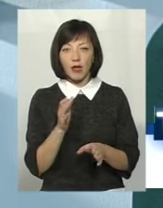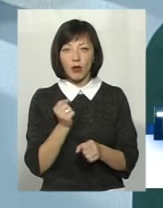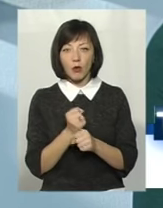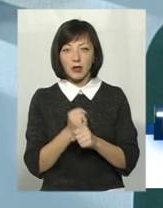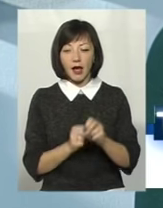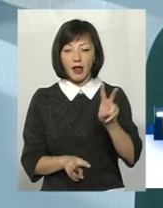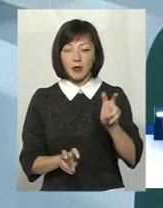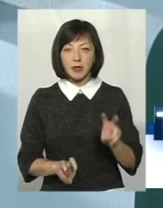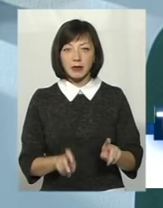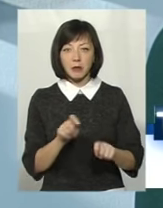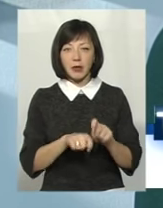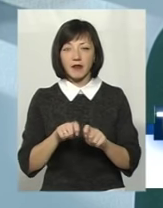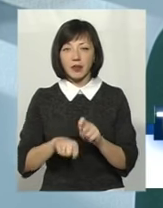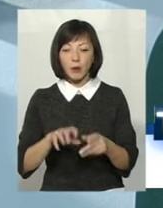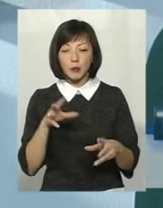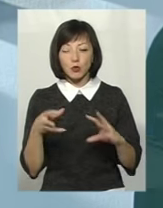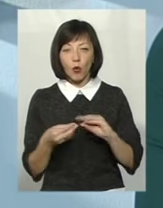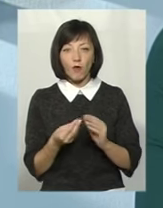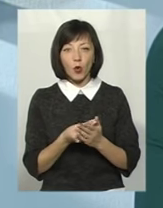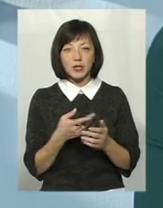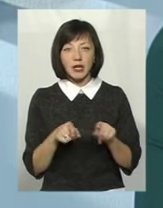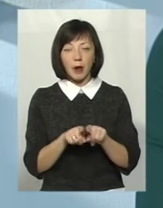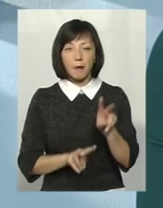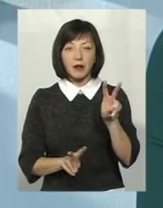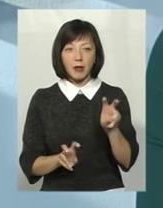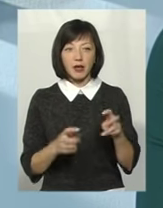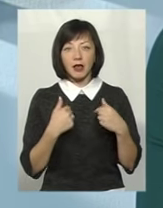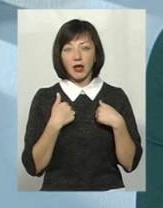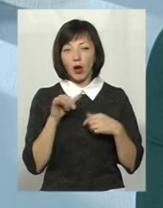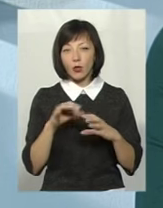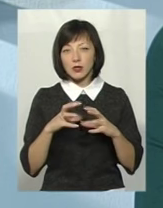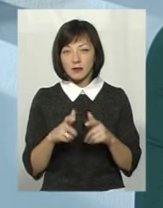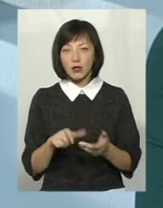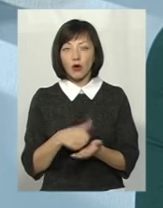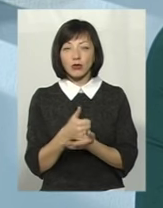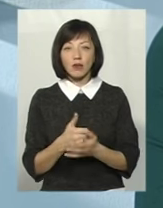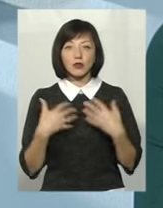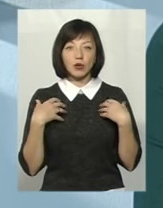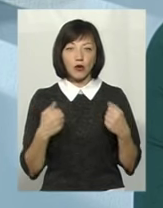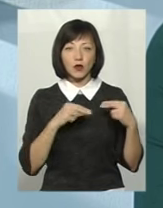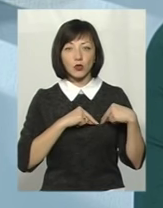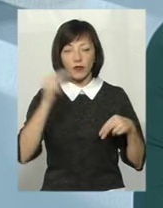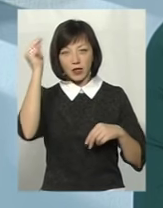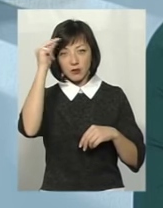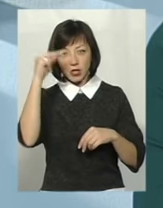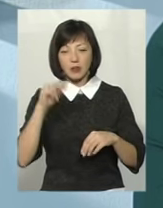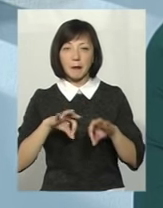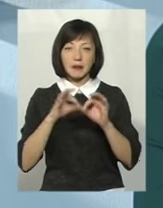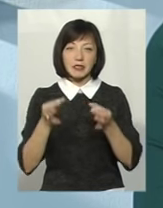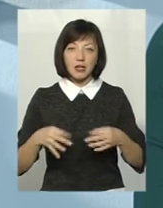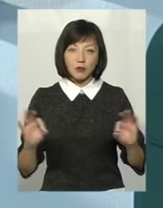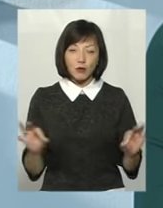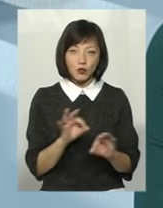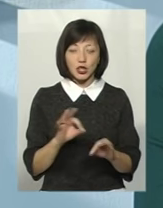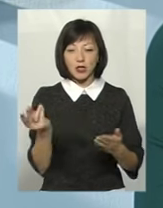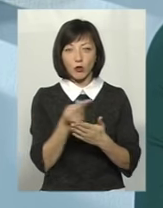перевірки та післянського оцінювання таких предметів, як я у світі. Основи здоров'я, трудове навчання, боростворче мистецтво, музичне